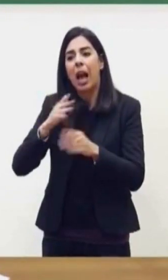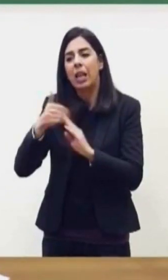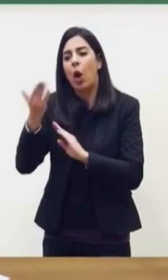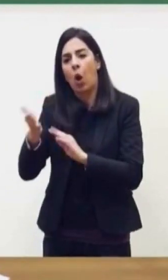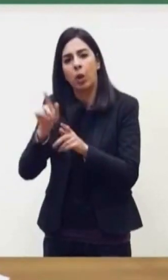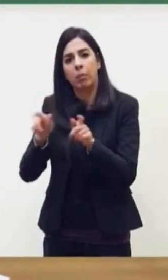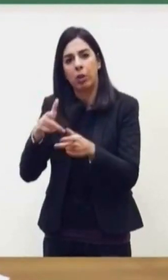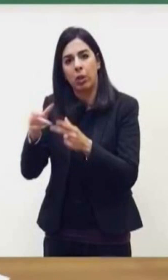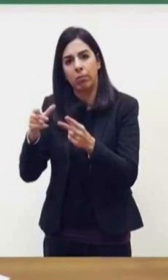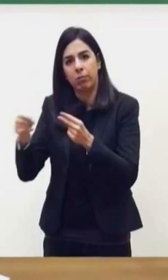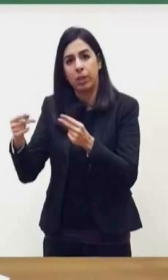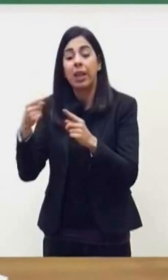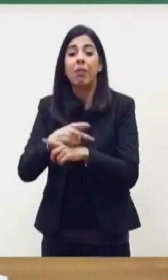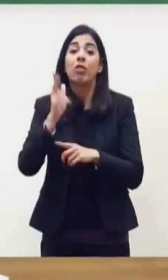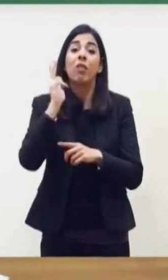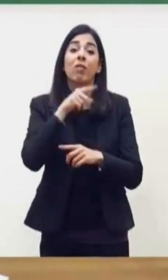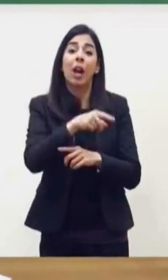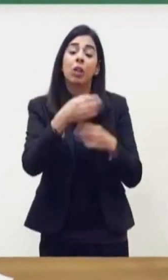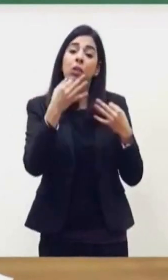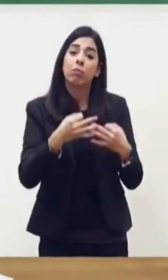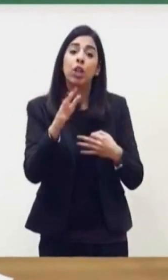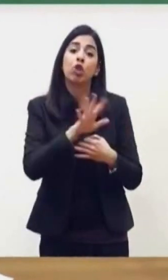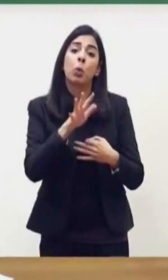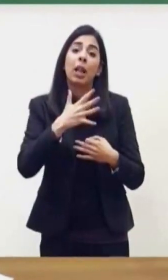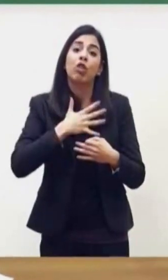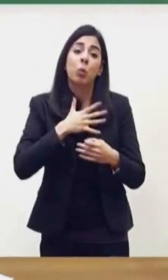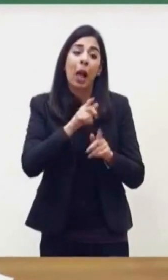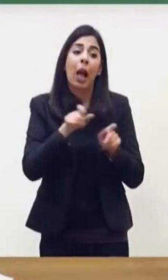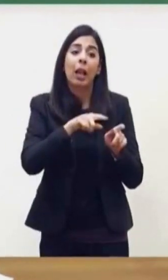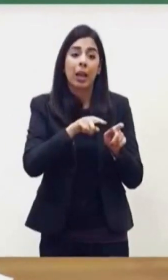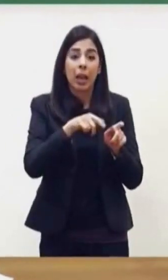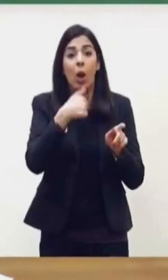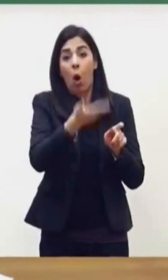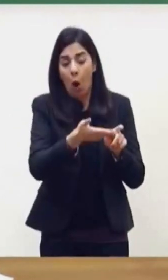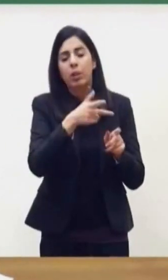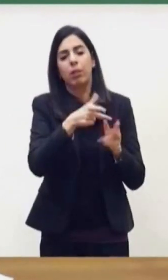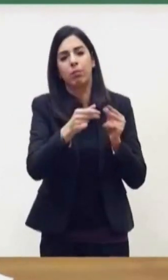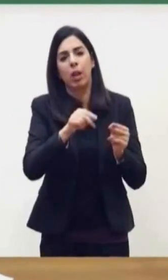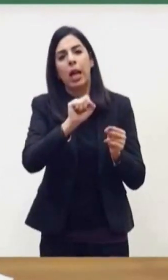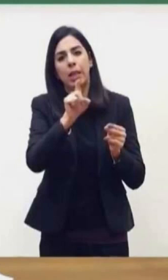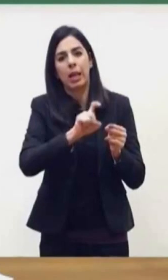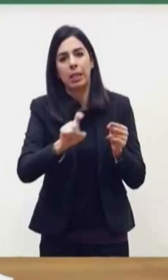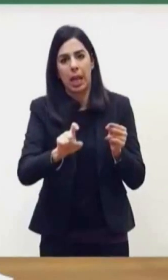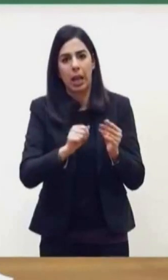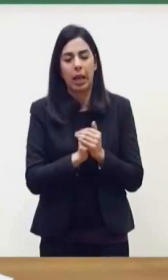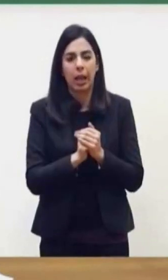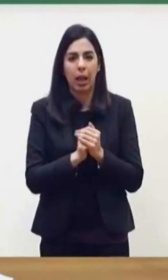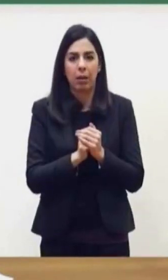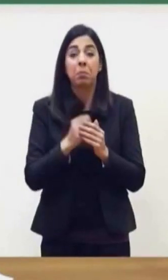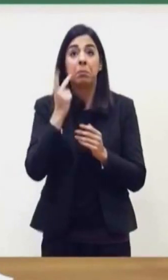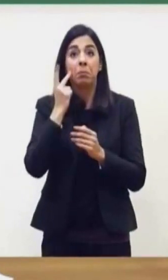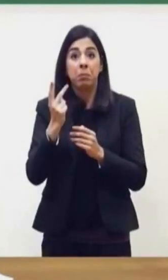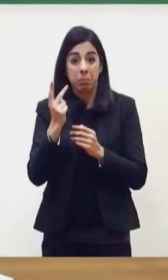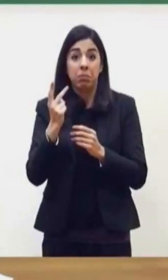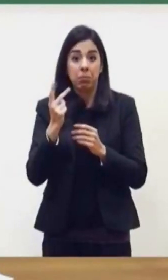Francia sopra i 55 anni di età. Quindi mettendo assieme tutti gli